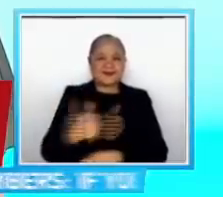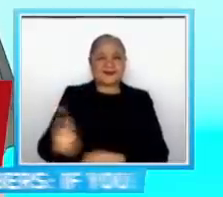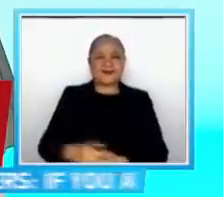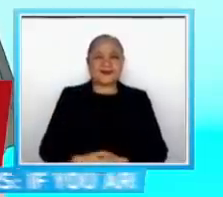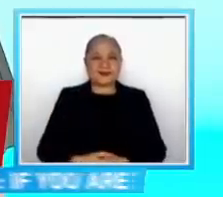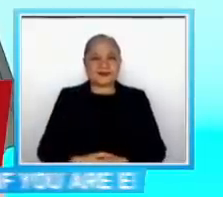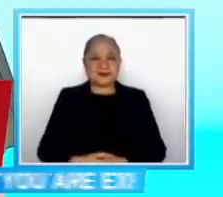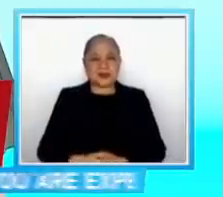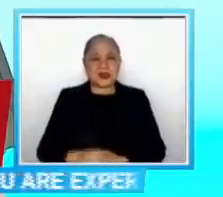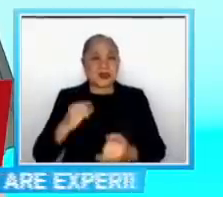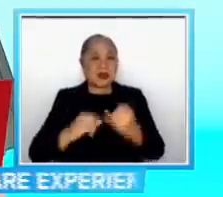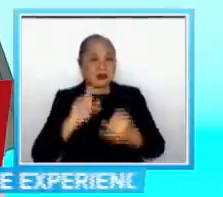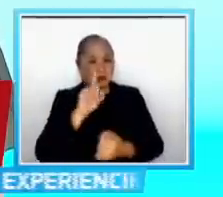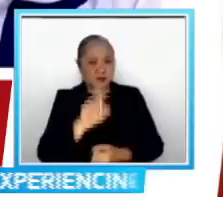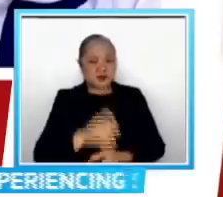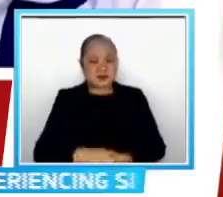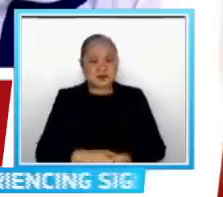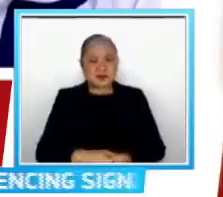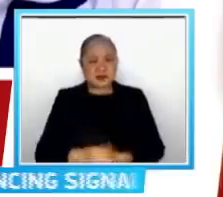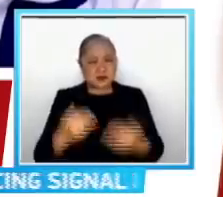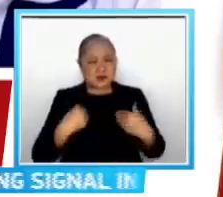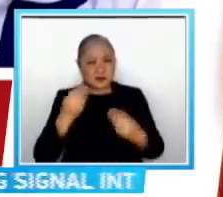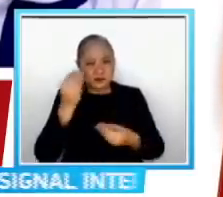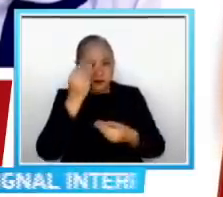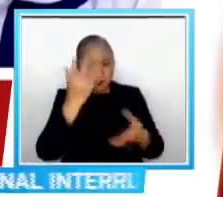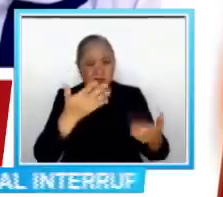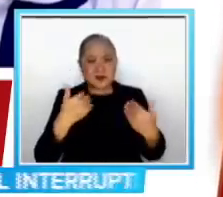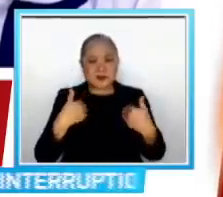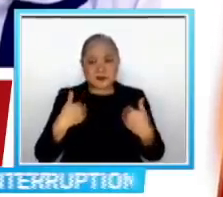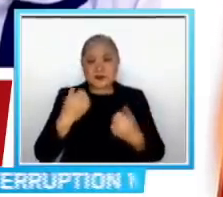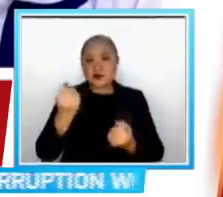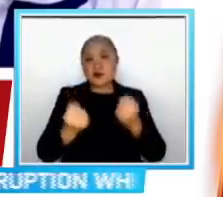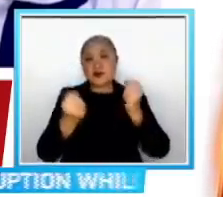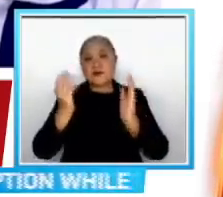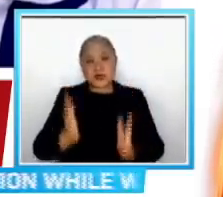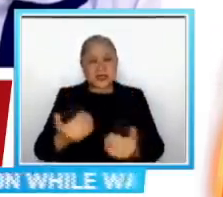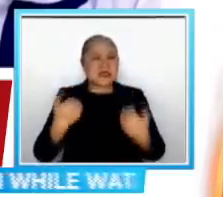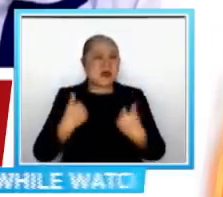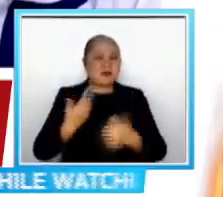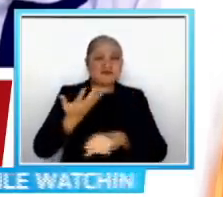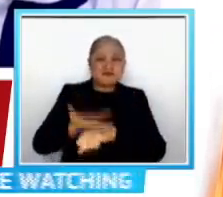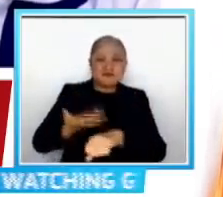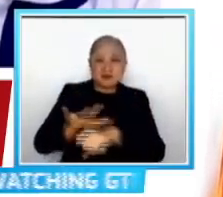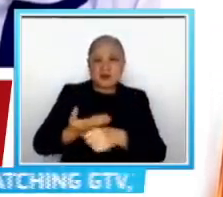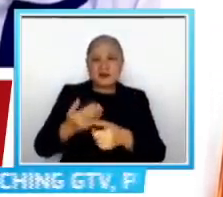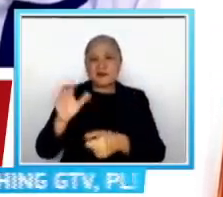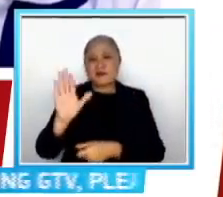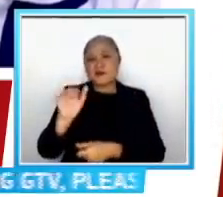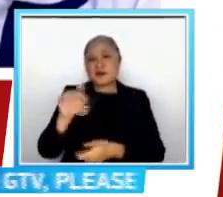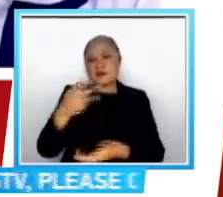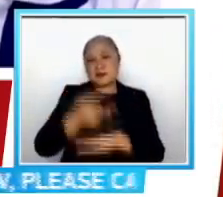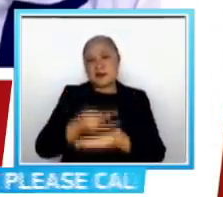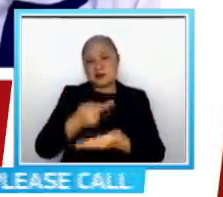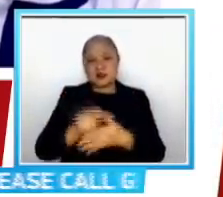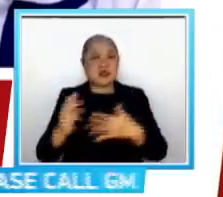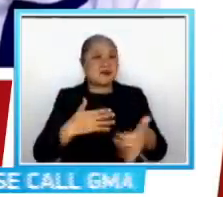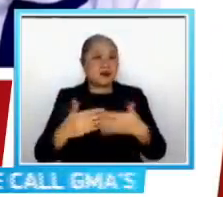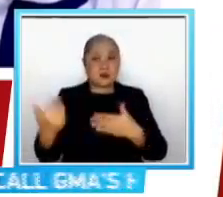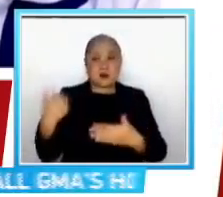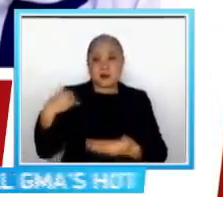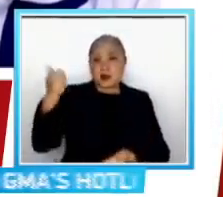nakarating na po ba sa inyo yung sinasabing may ilan ng mga drivers na naniningil na itong 15 pesos kahit wala pang approval ng